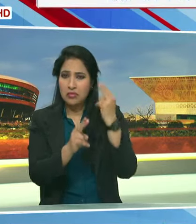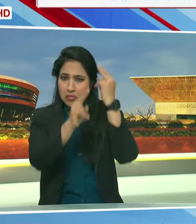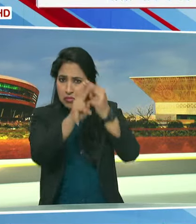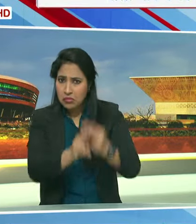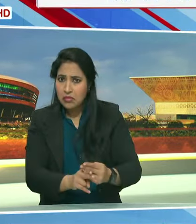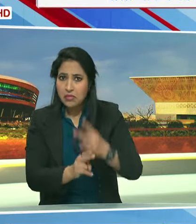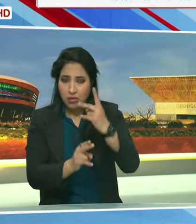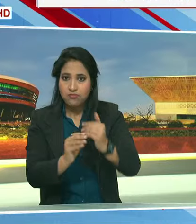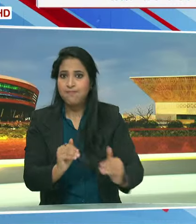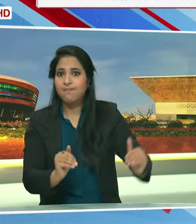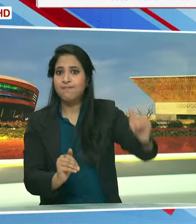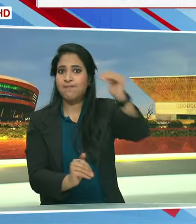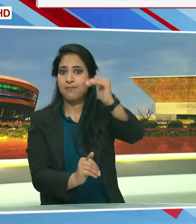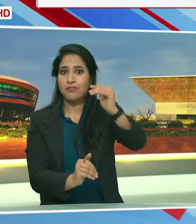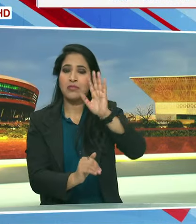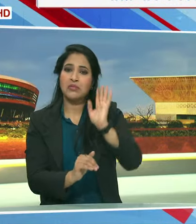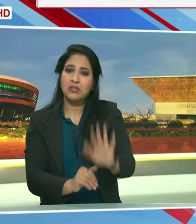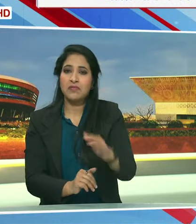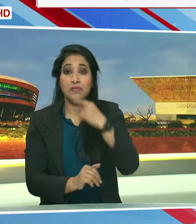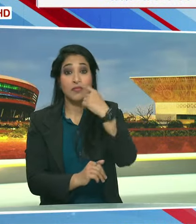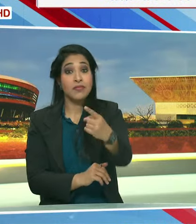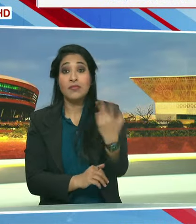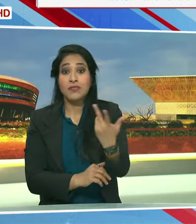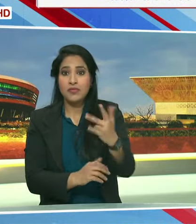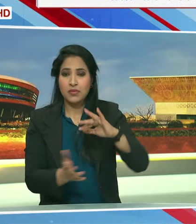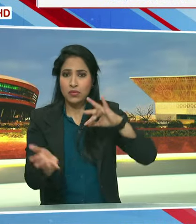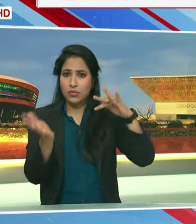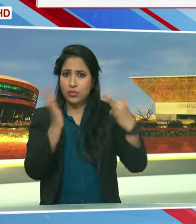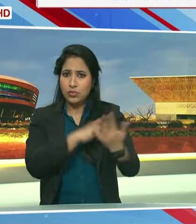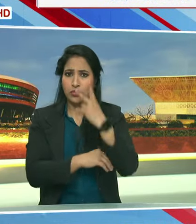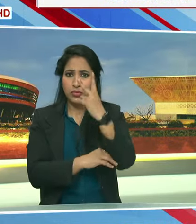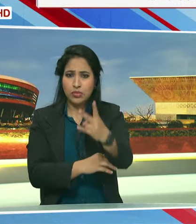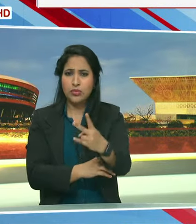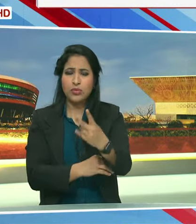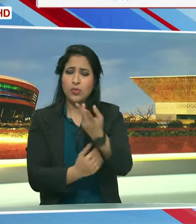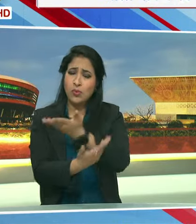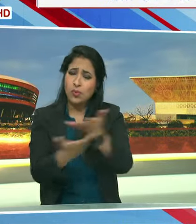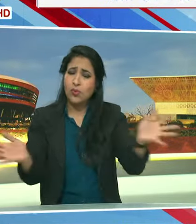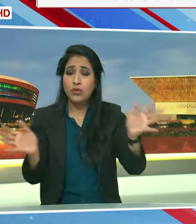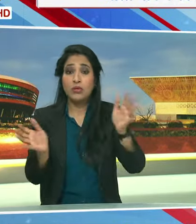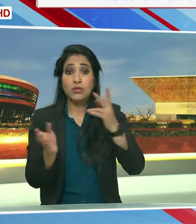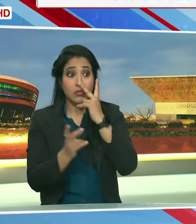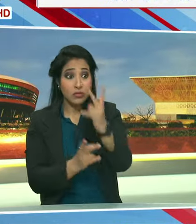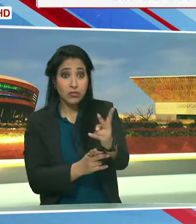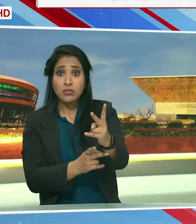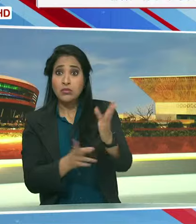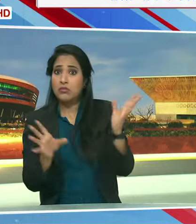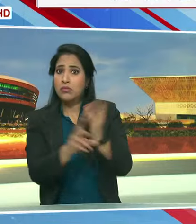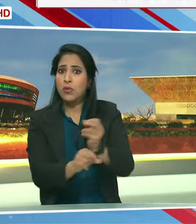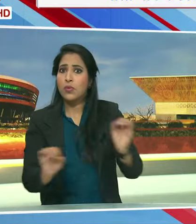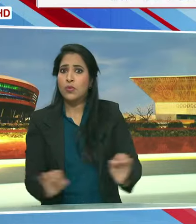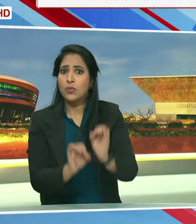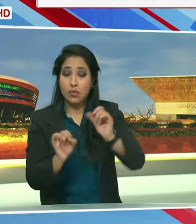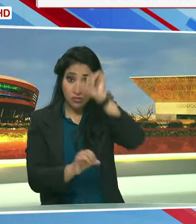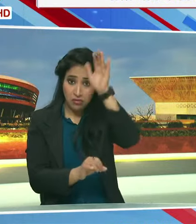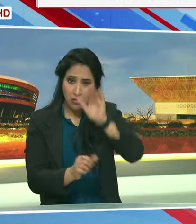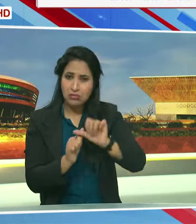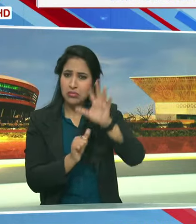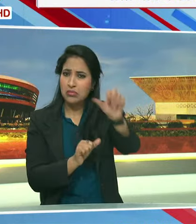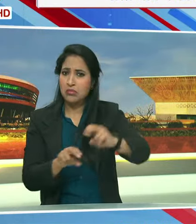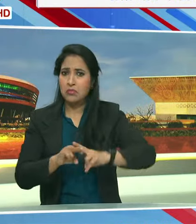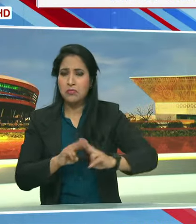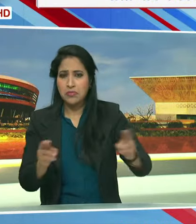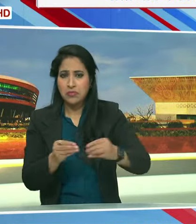में श्रीश पर होगा उन्होंने कहा कि अब दुनिया में ऐसी कोई जगा नहीं रही है जहां भारत,